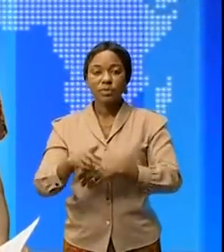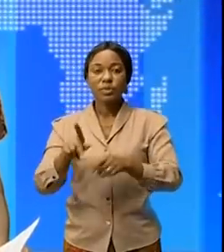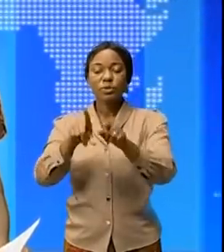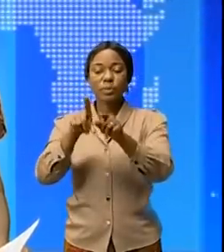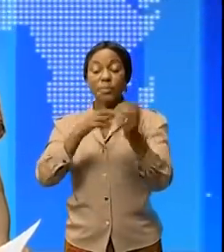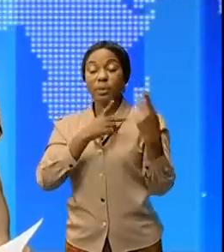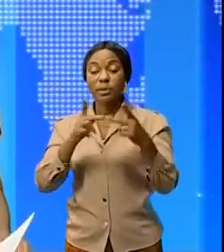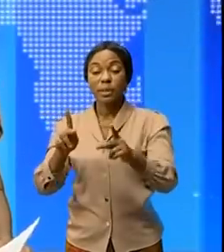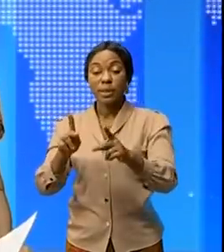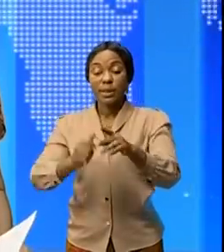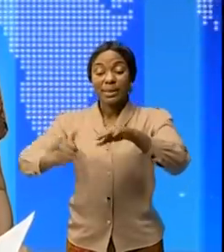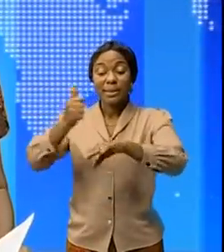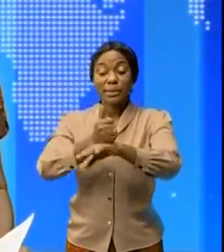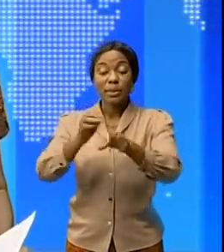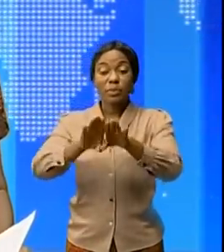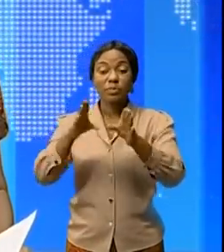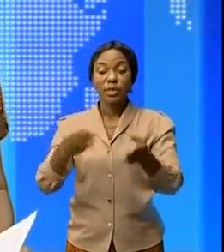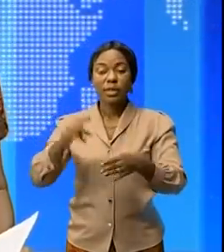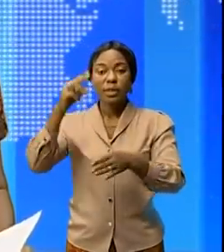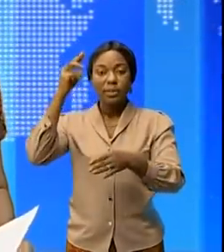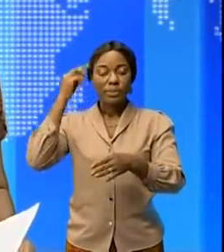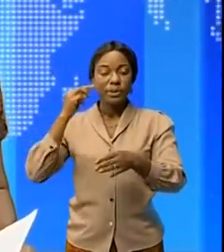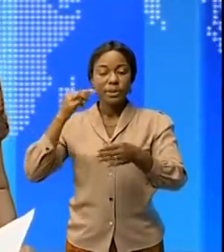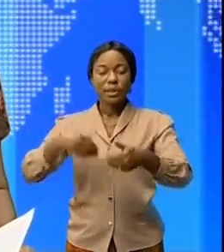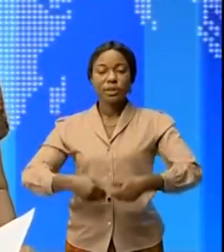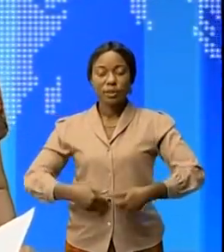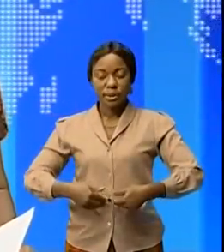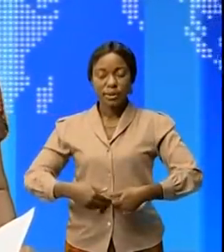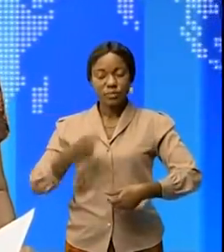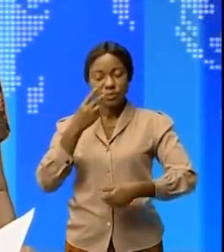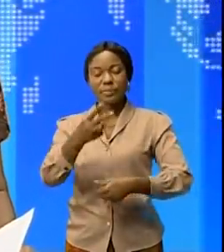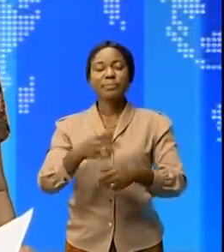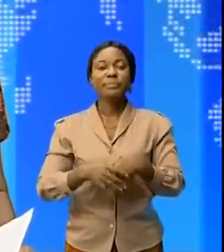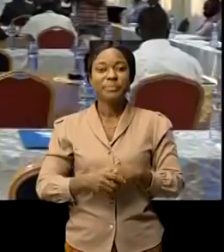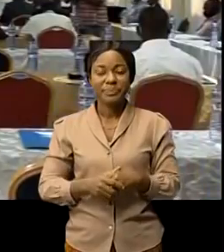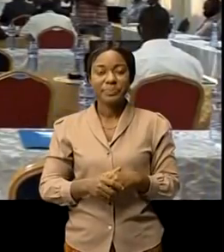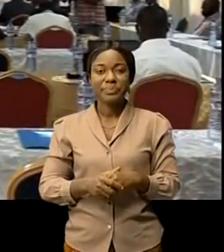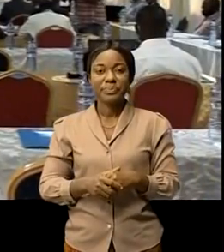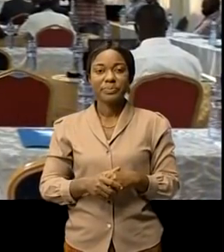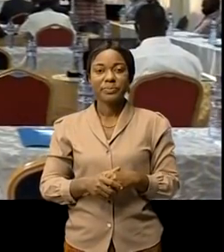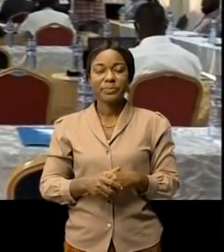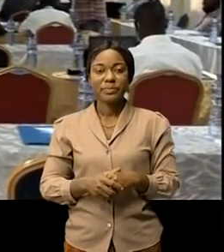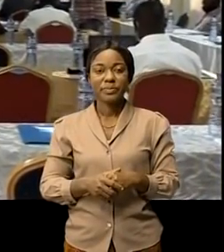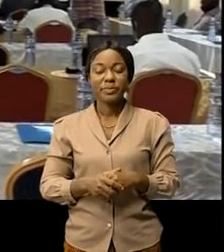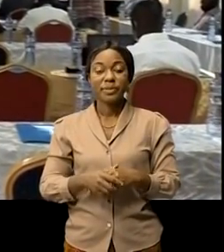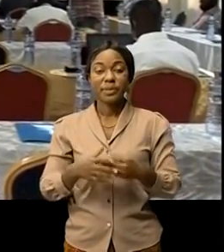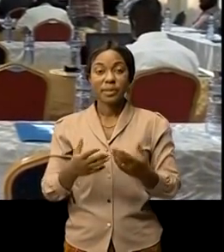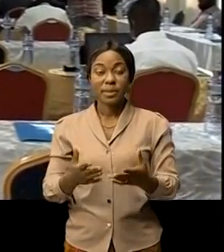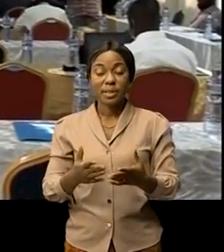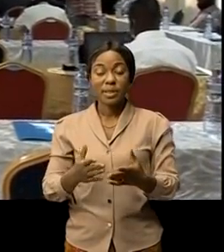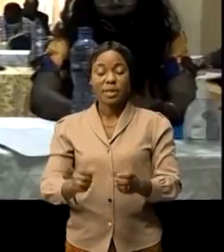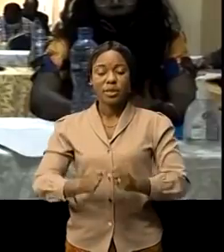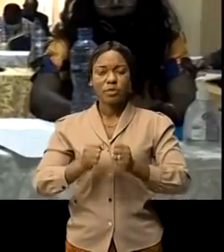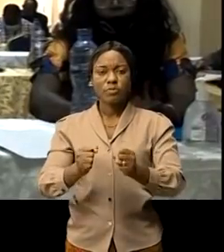au cours de l'atelier qu'a ouvert le ministre de la Jeunesse ses nouvelles citoyennetés. En dépit des efforts